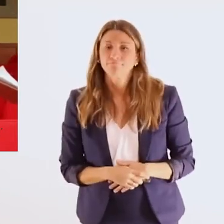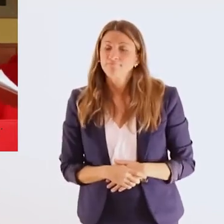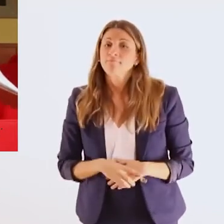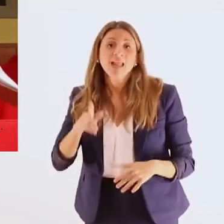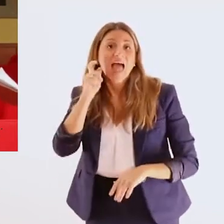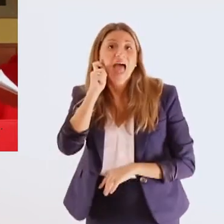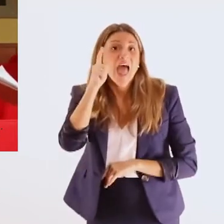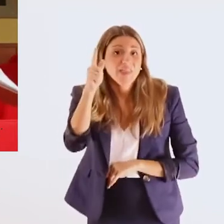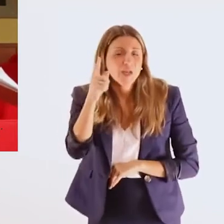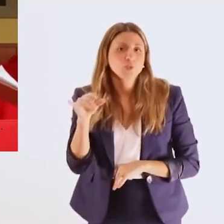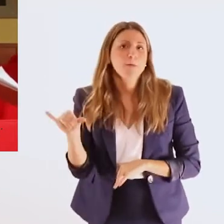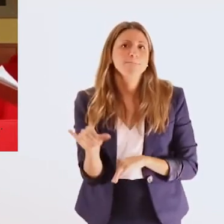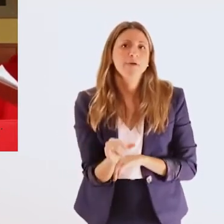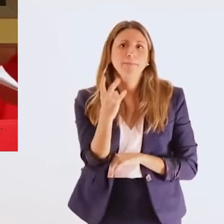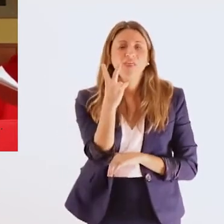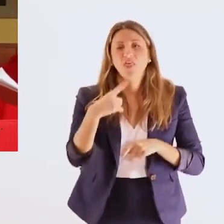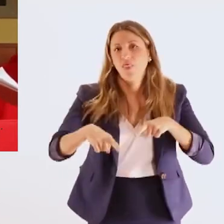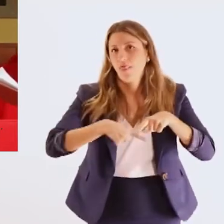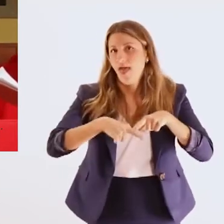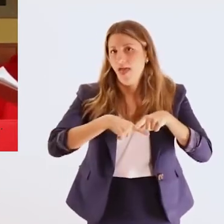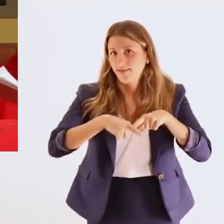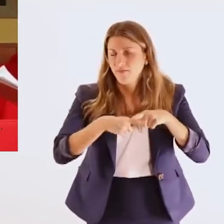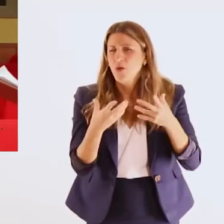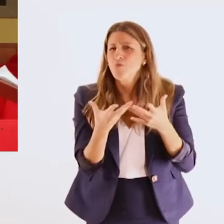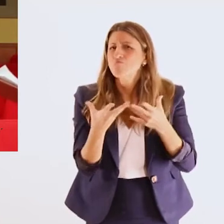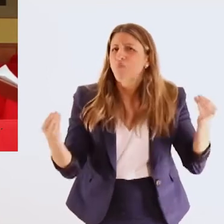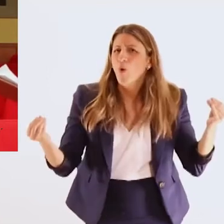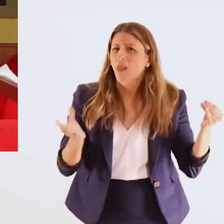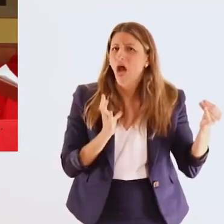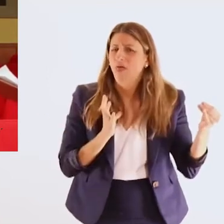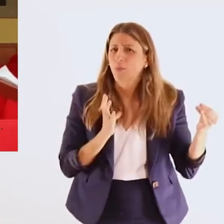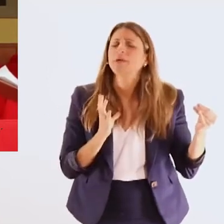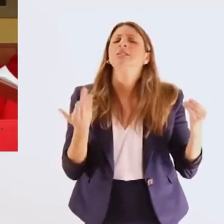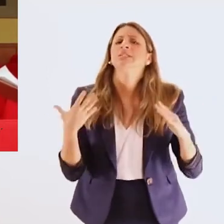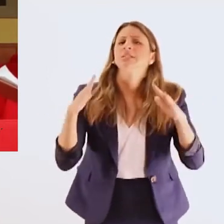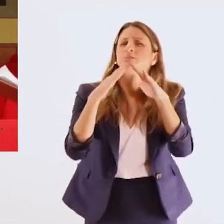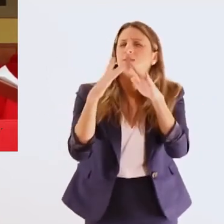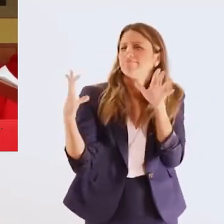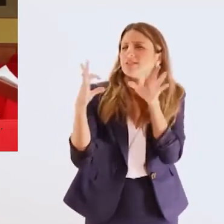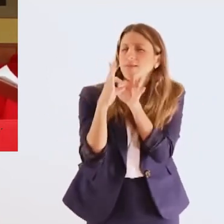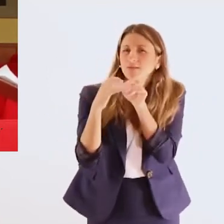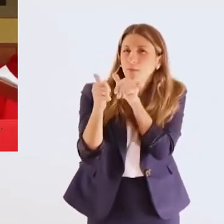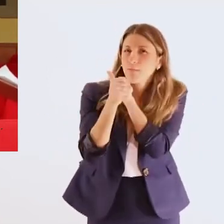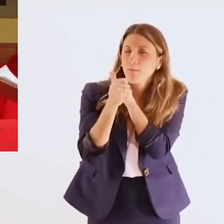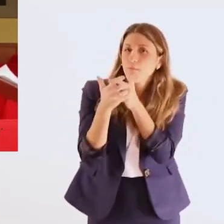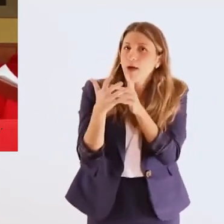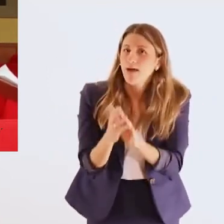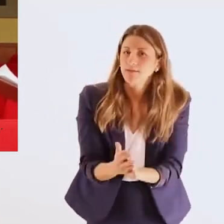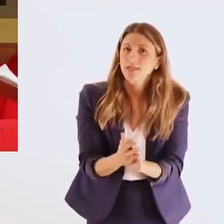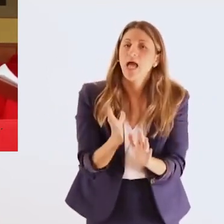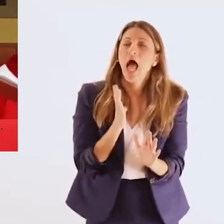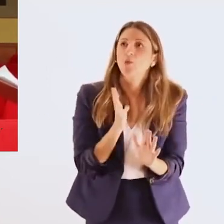Καθέμιστο Κλίτσάτσου. Μια σημαντική εκδήλωση που την παρακολούθησαν πάρα πολλοί